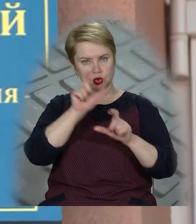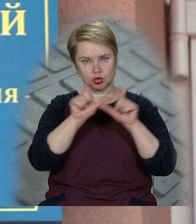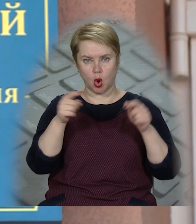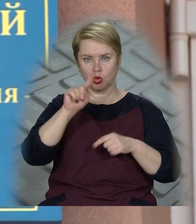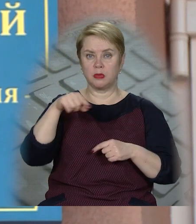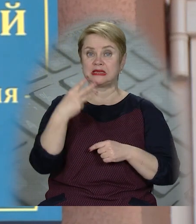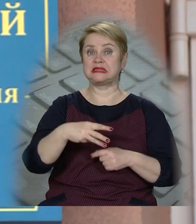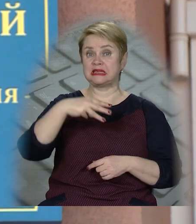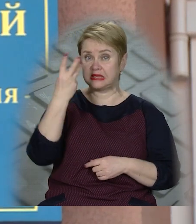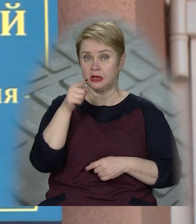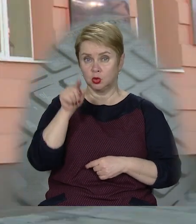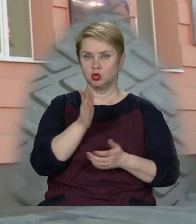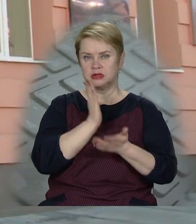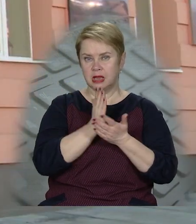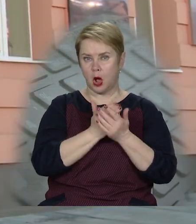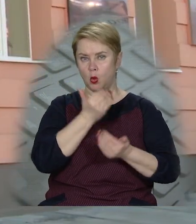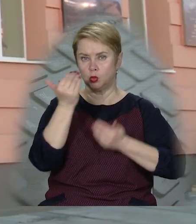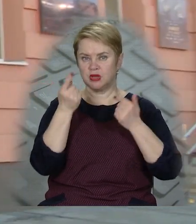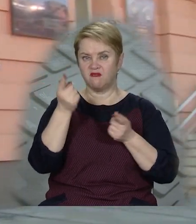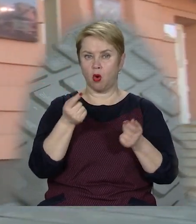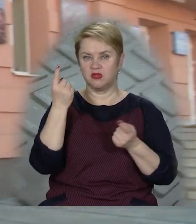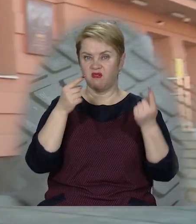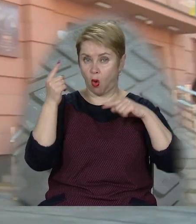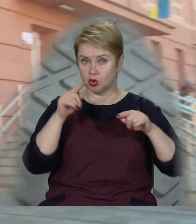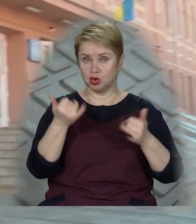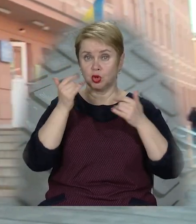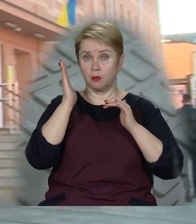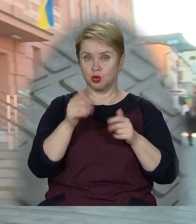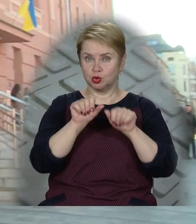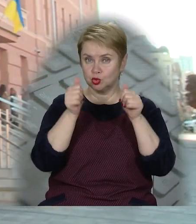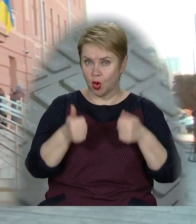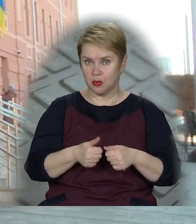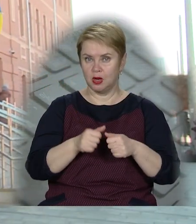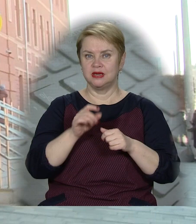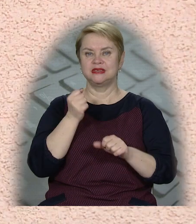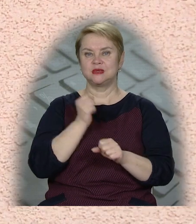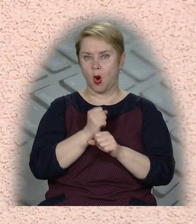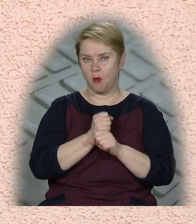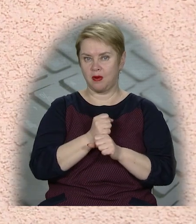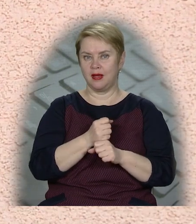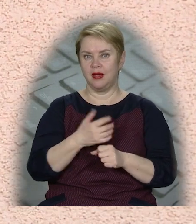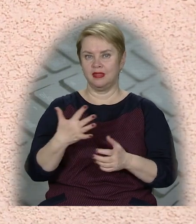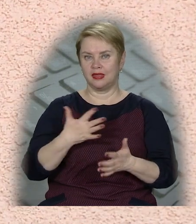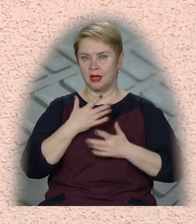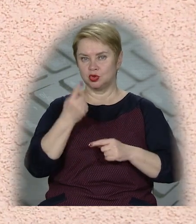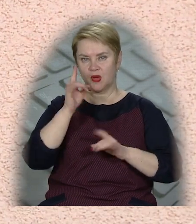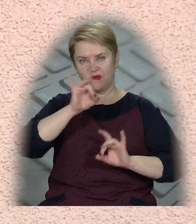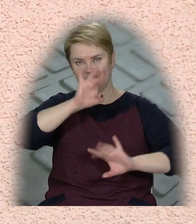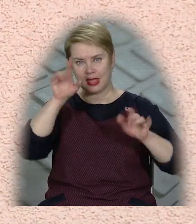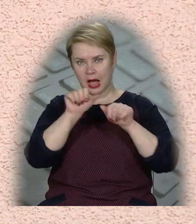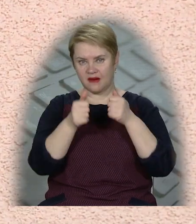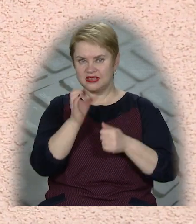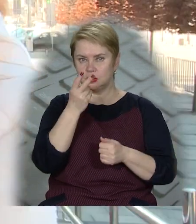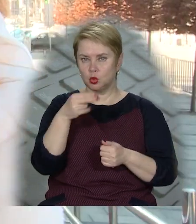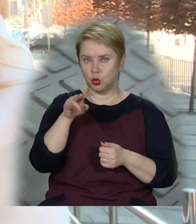школі номер 33. Тут же знаходиться музей його творчості. А тепер буде і зображення. Скульптуру зробили, надихаючись однією з відомих